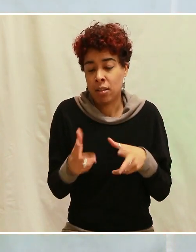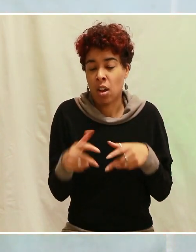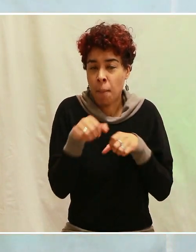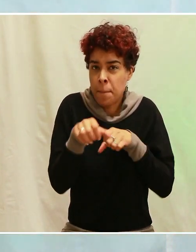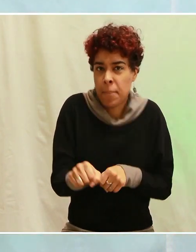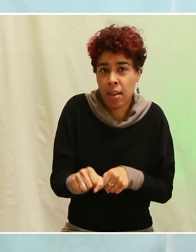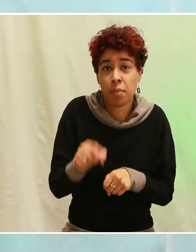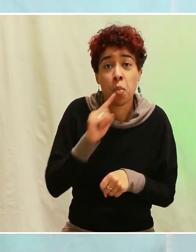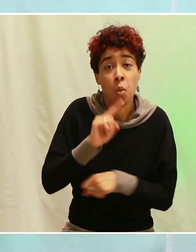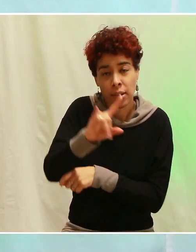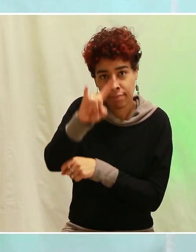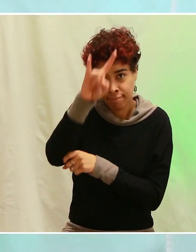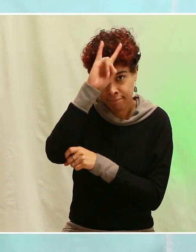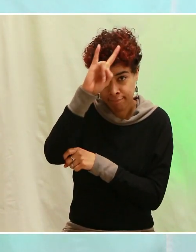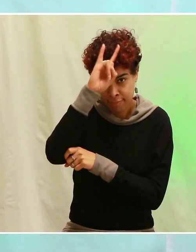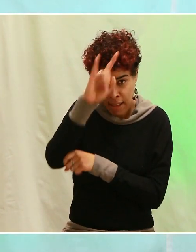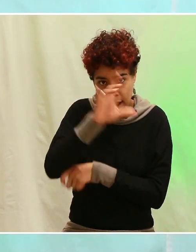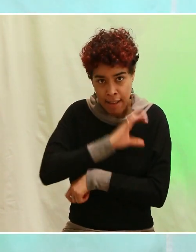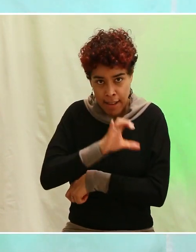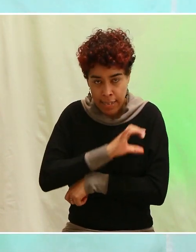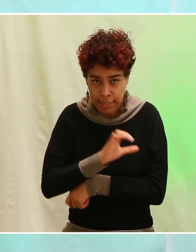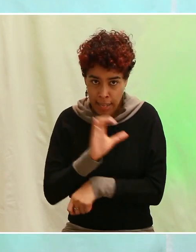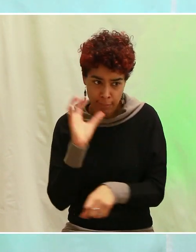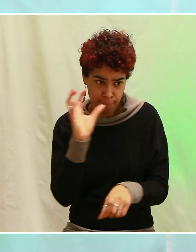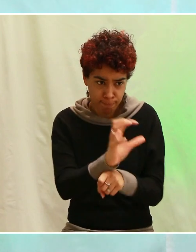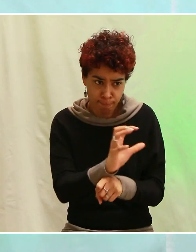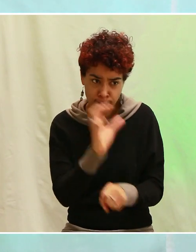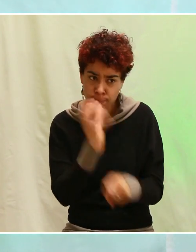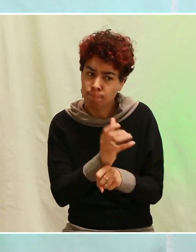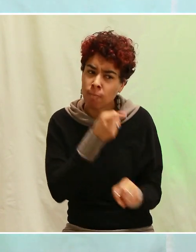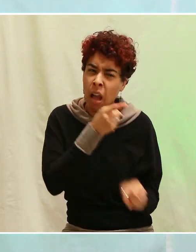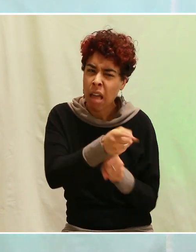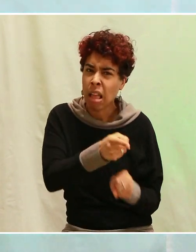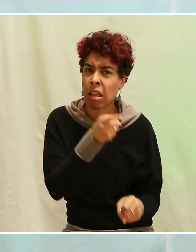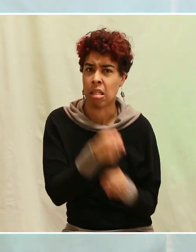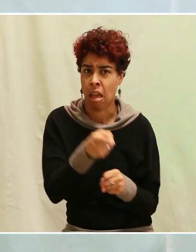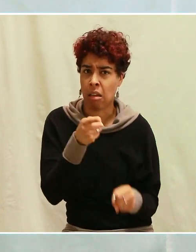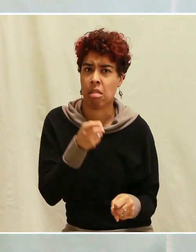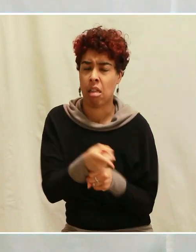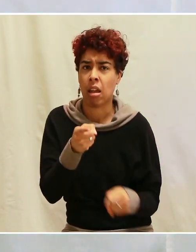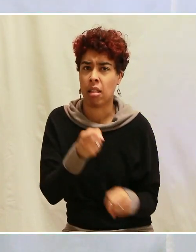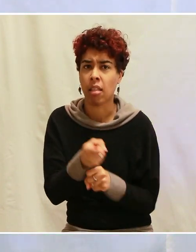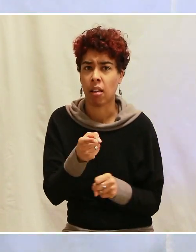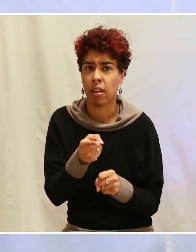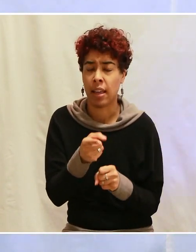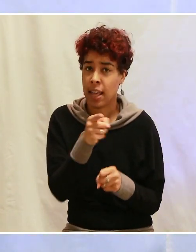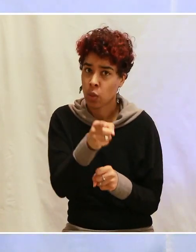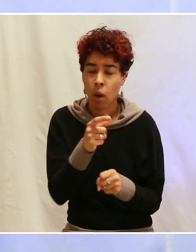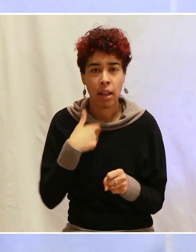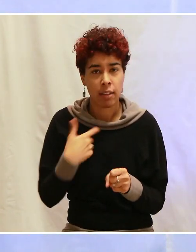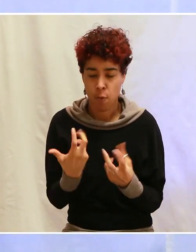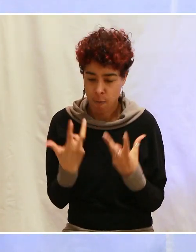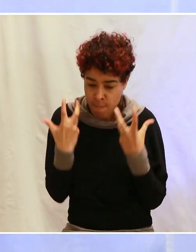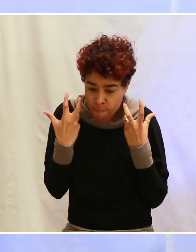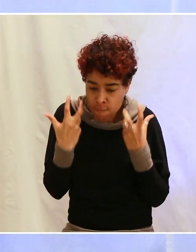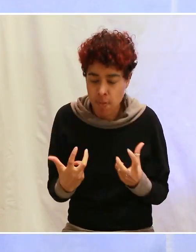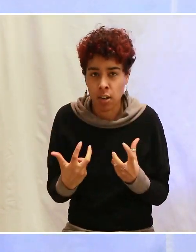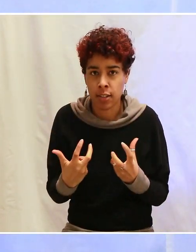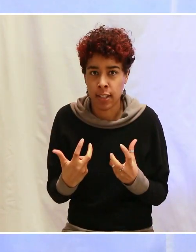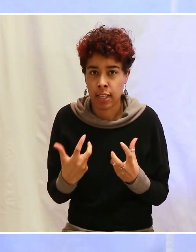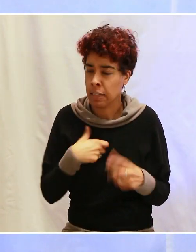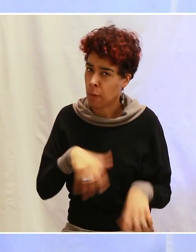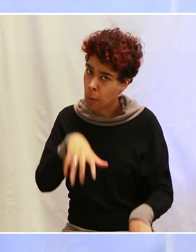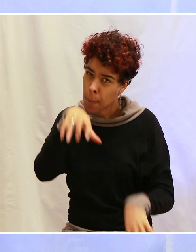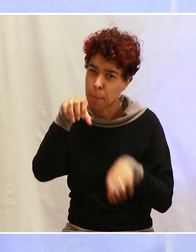? Parce que l'adversaire va vouloir s'opposer à ce que tu es en train d'entreprendre pour Dieu. Et là, il va falloir que tu aies cette volonté maintenant de